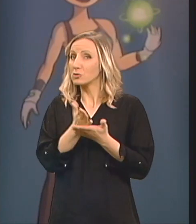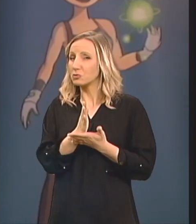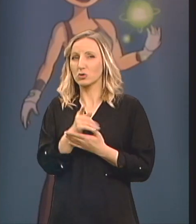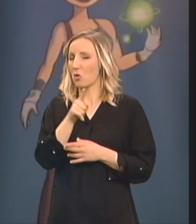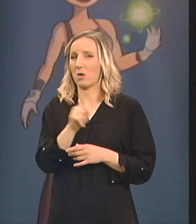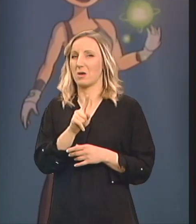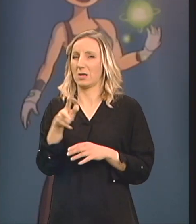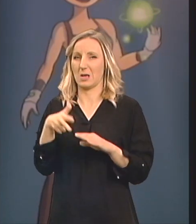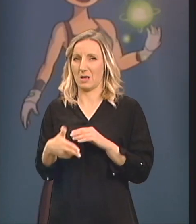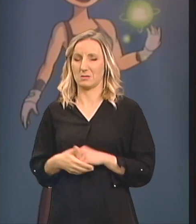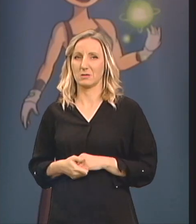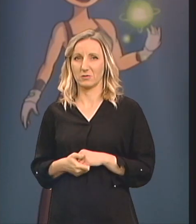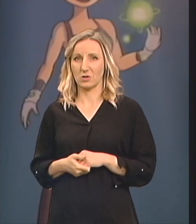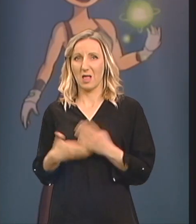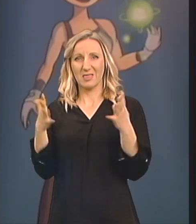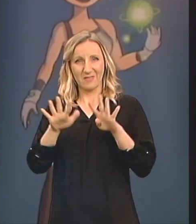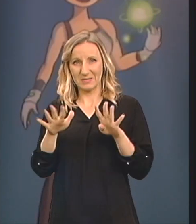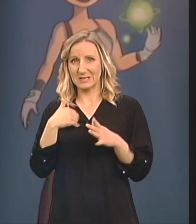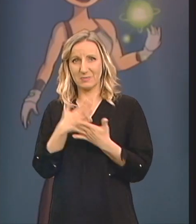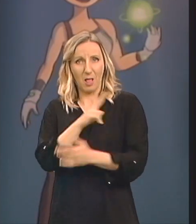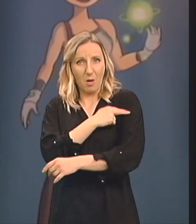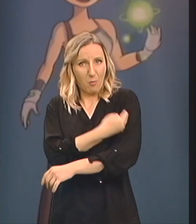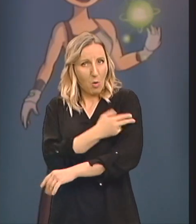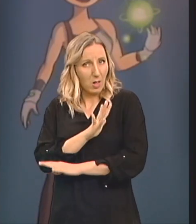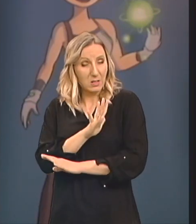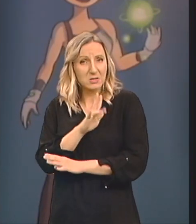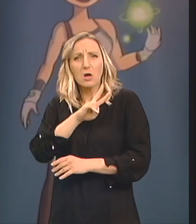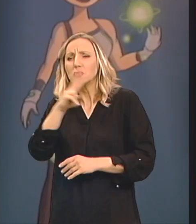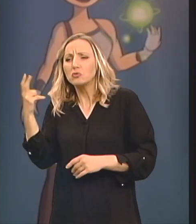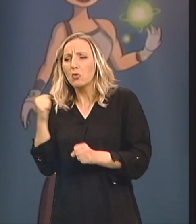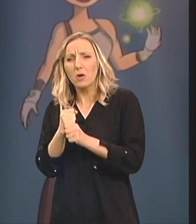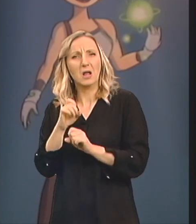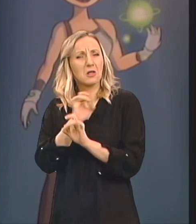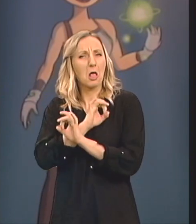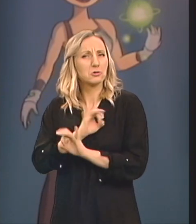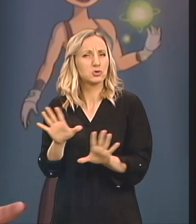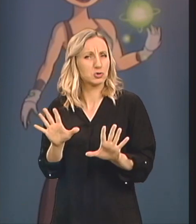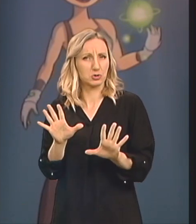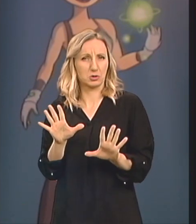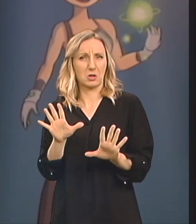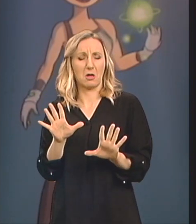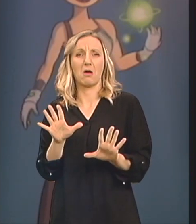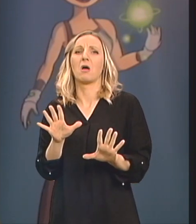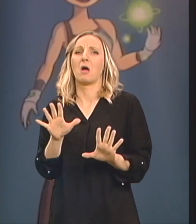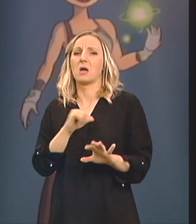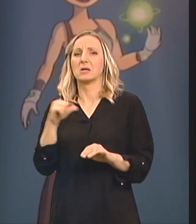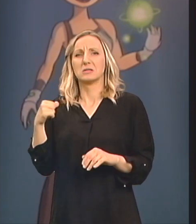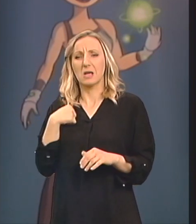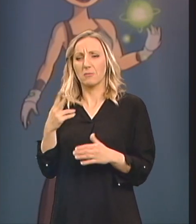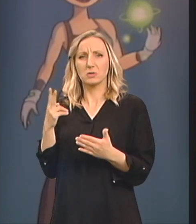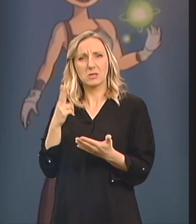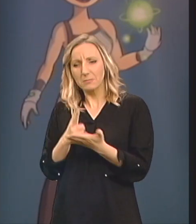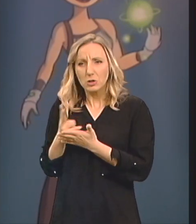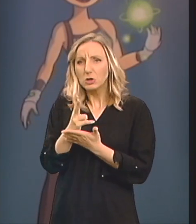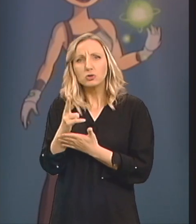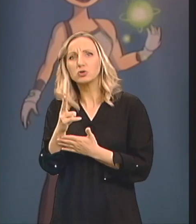mjeseci koliko sam ja bila u bolnici Nisam radila ništa drugo osim Išla kad tome da to sve